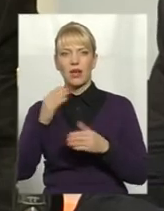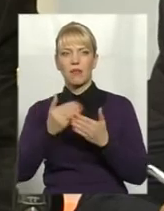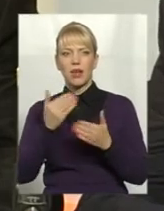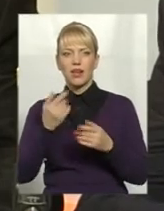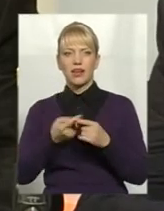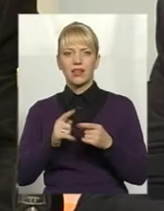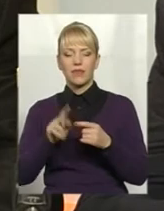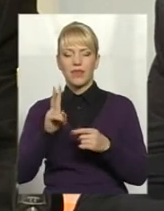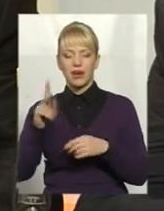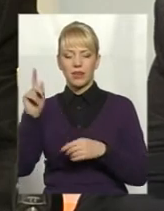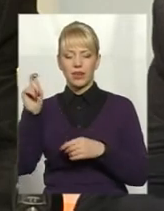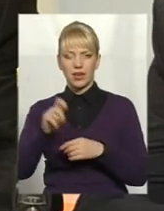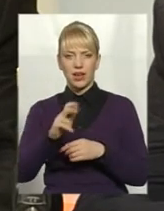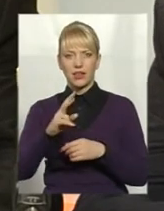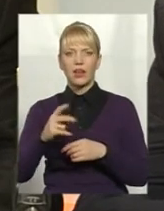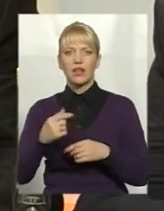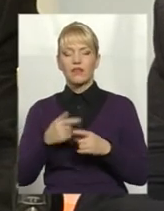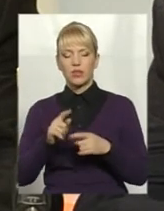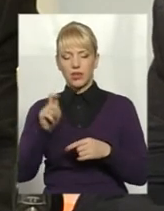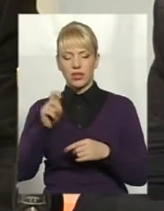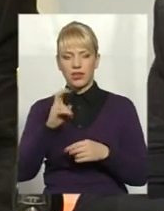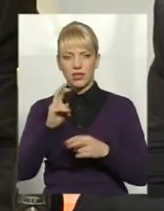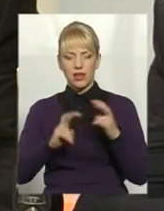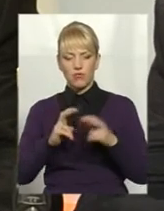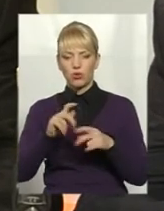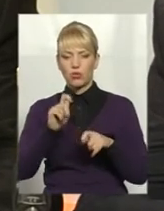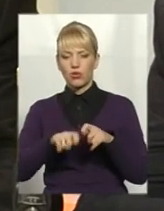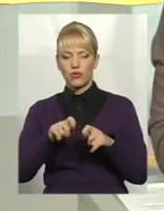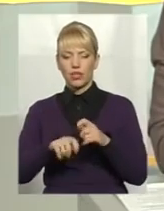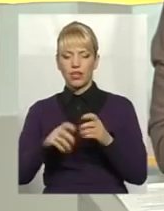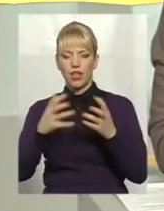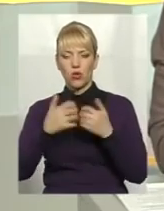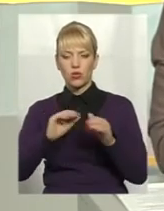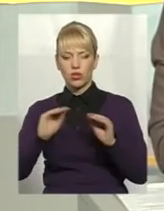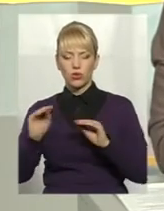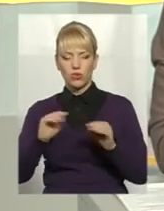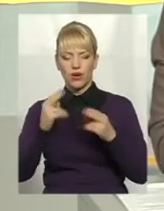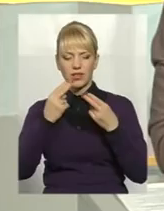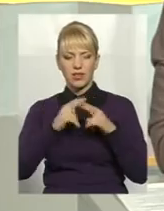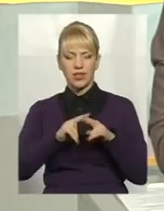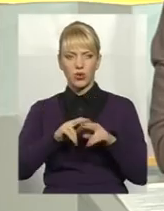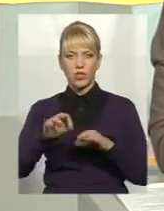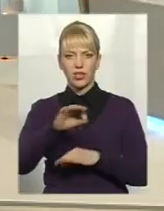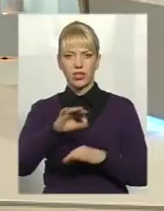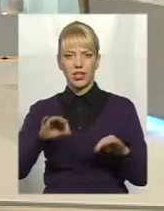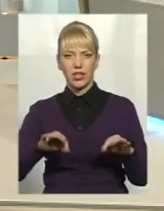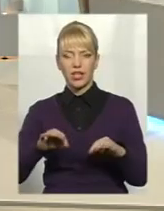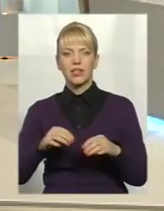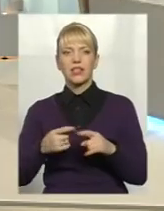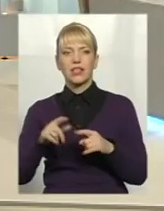на завод, провірили устаткування, залишки, технології, креслення. Вони переконалися в тому, що ми